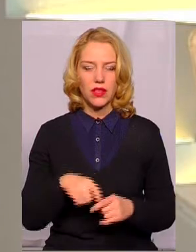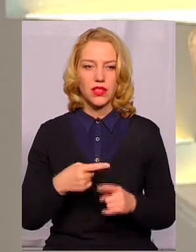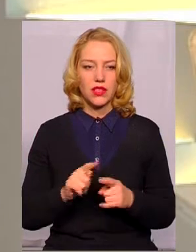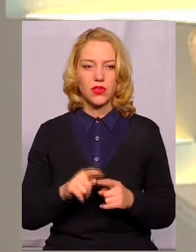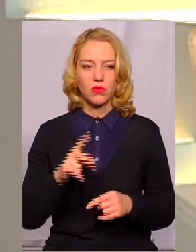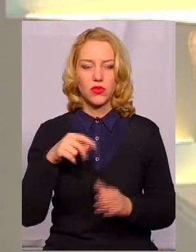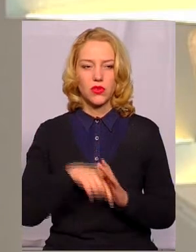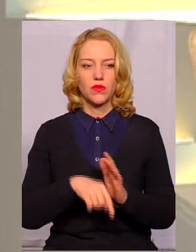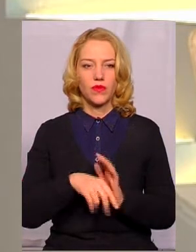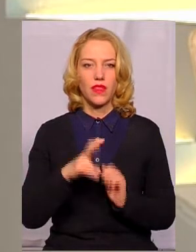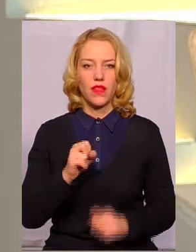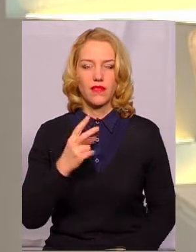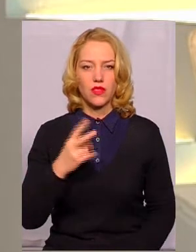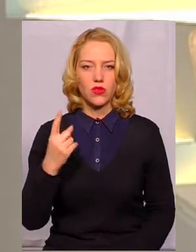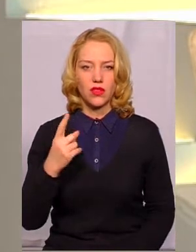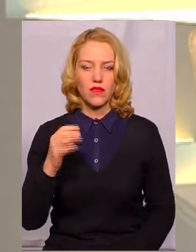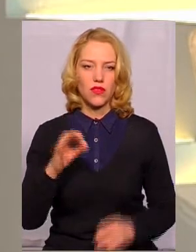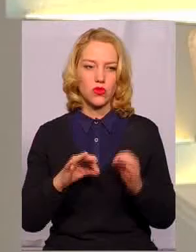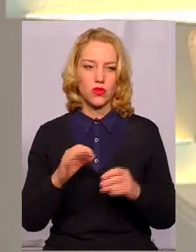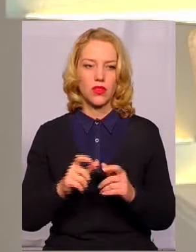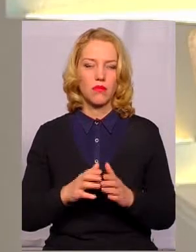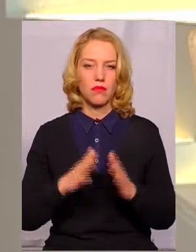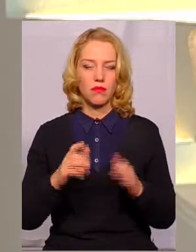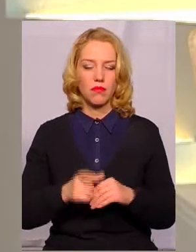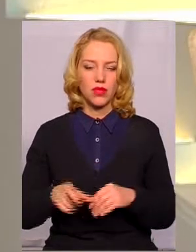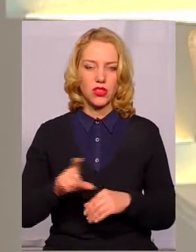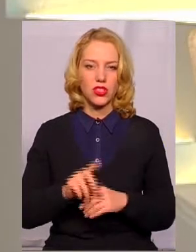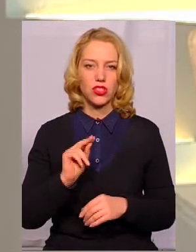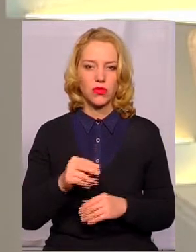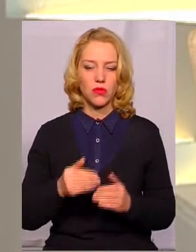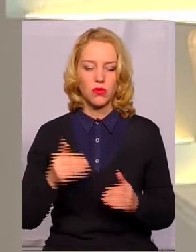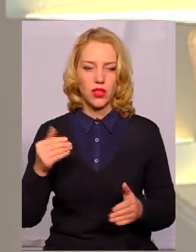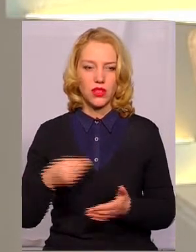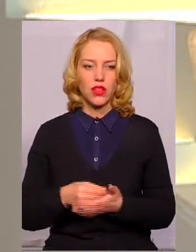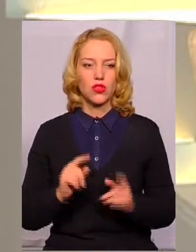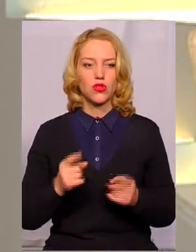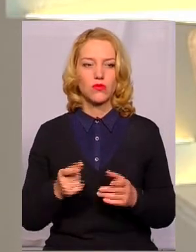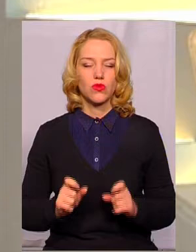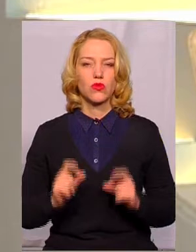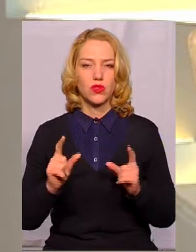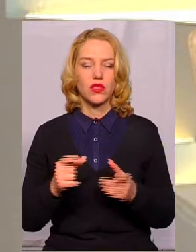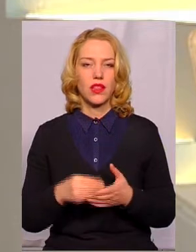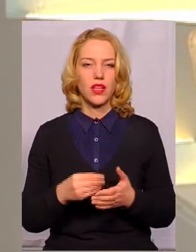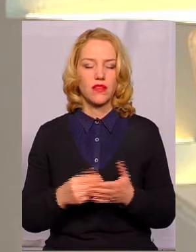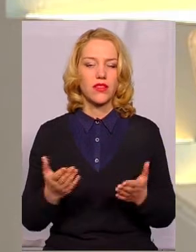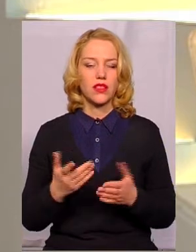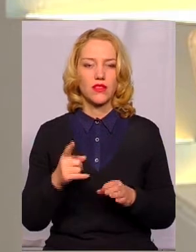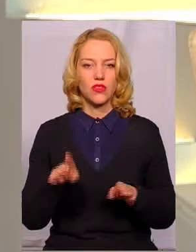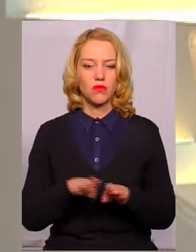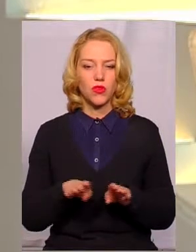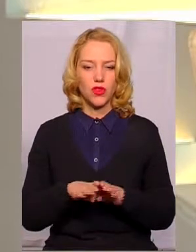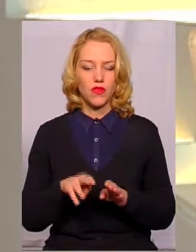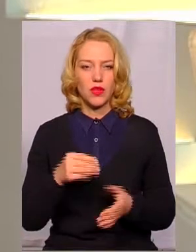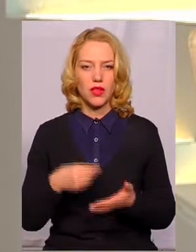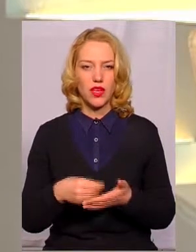тобто на 21% більше за попередній тариф. Чому зросли тарифи? Які вони порівняно з